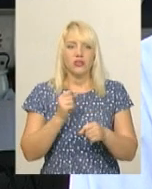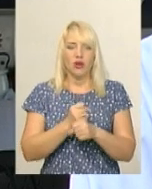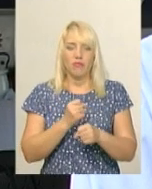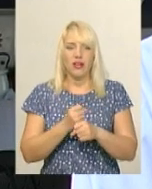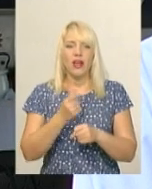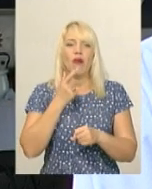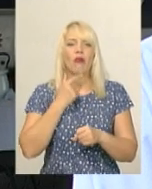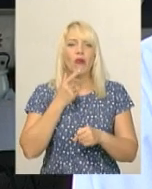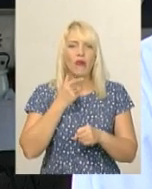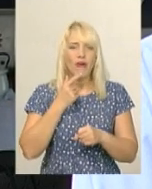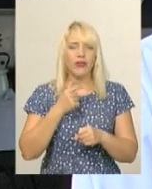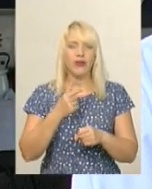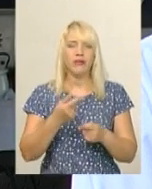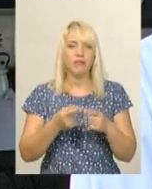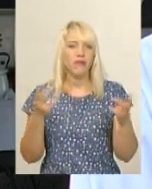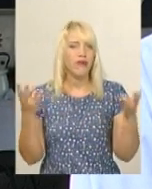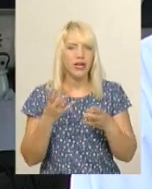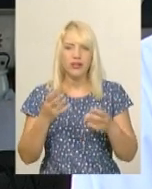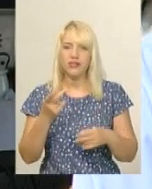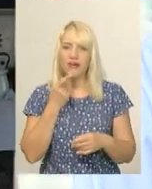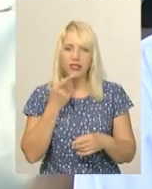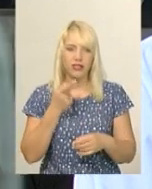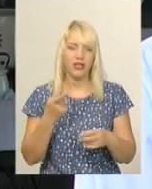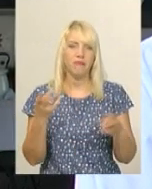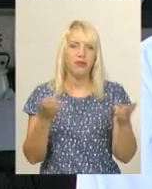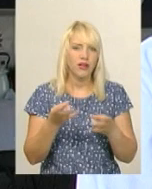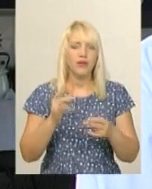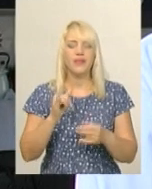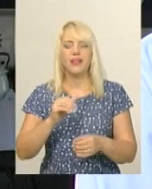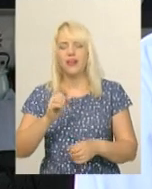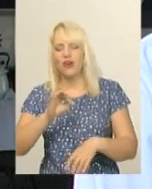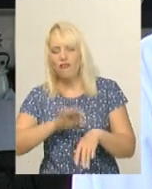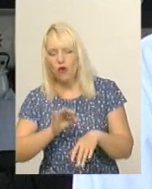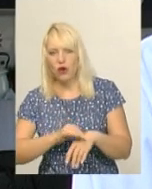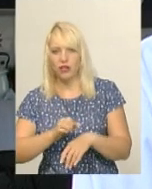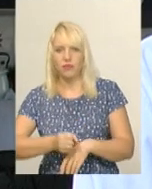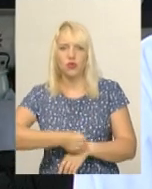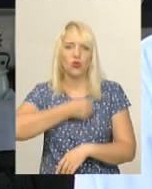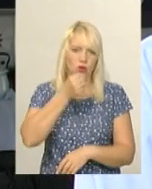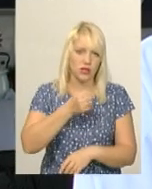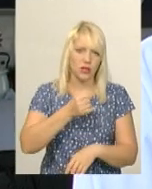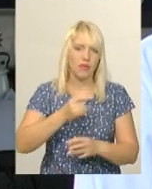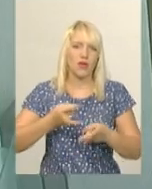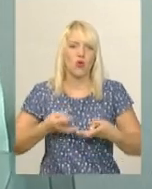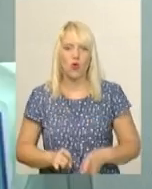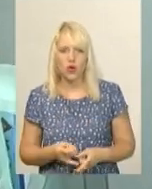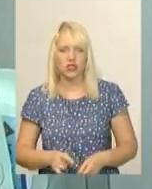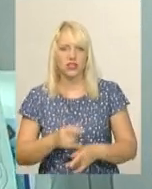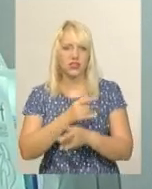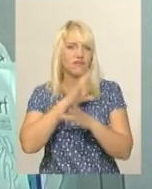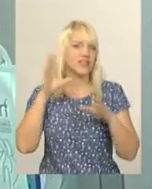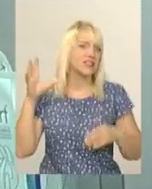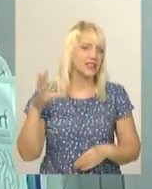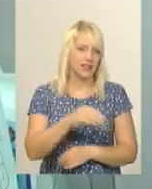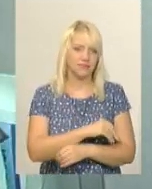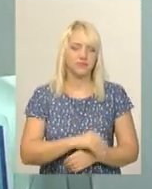водиться і вона завжди потрібна. Хворим, дорослим, дітям, роженицям, всім. За словами